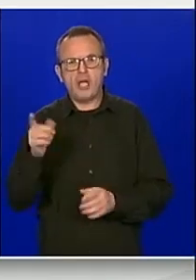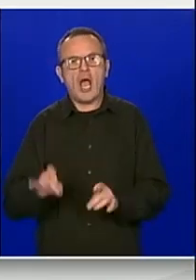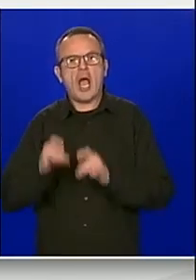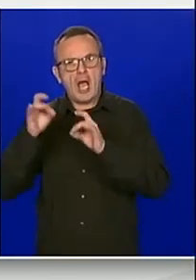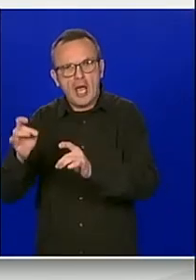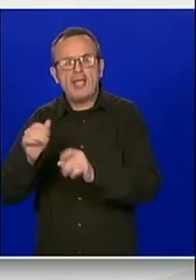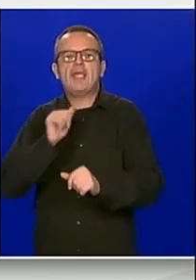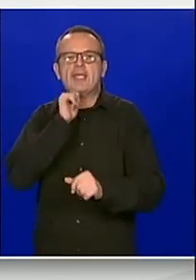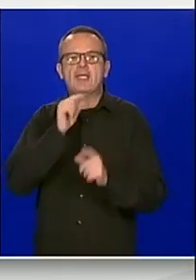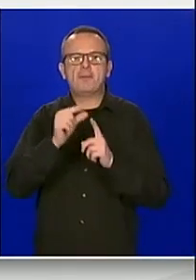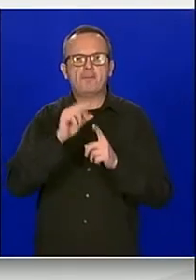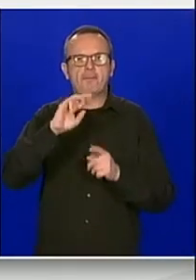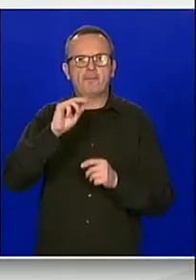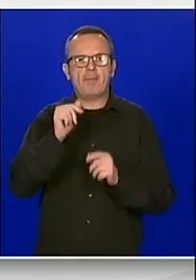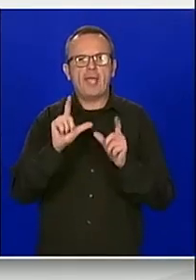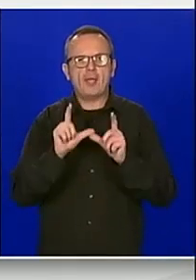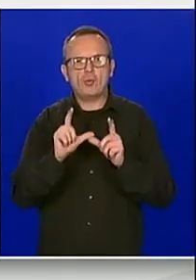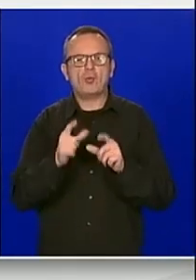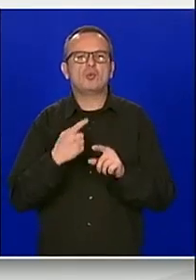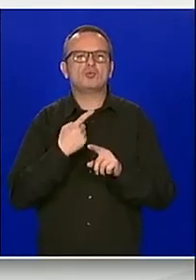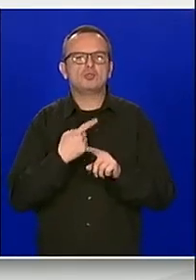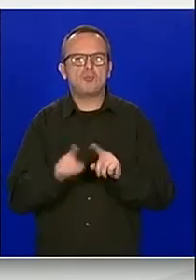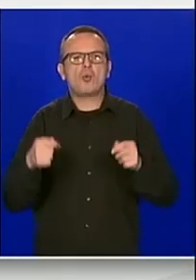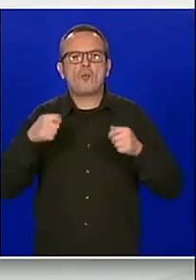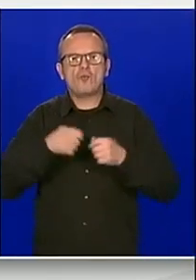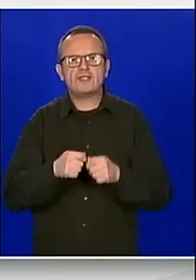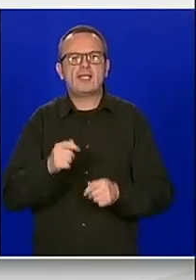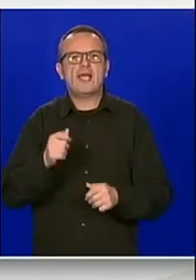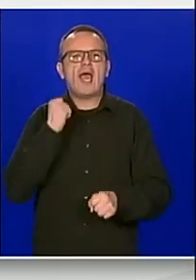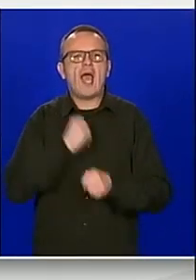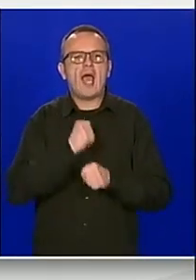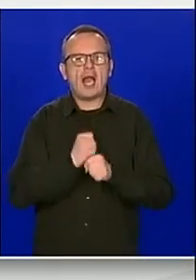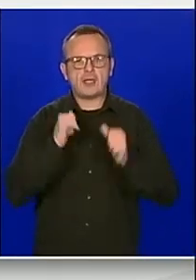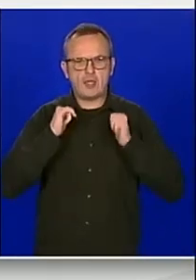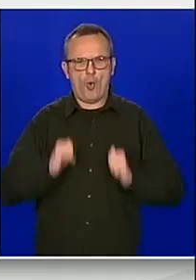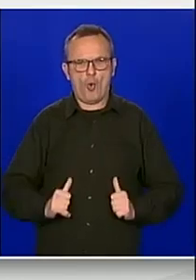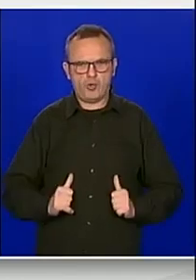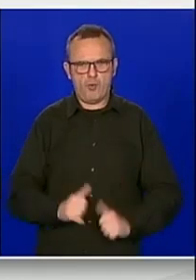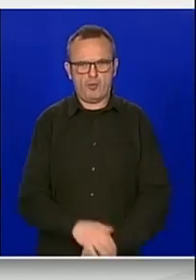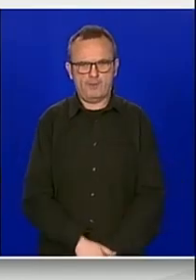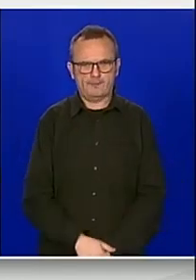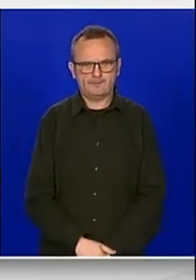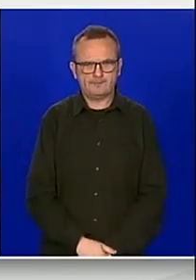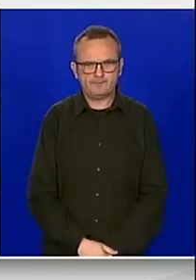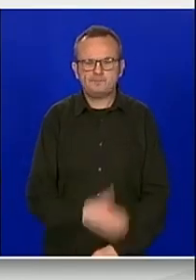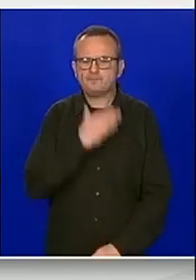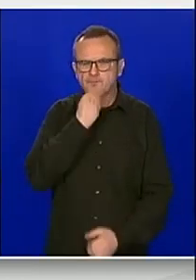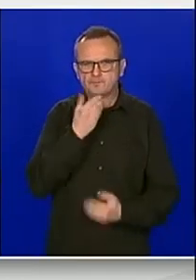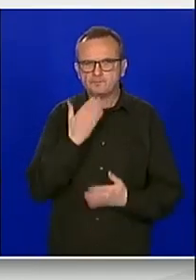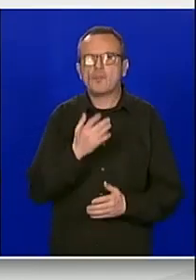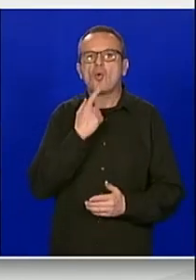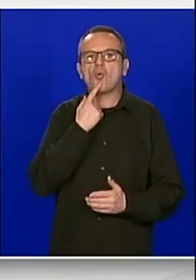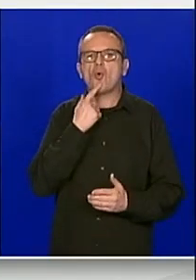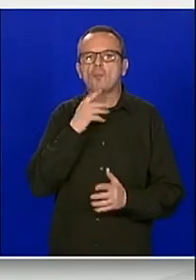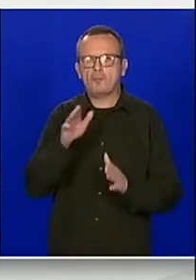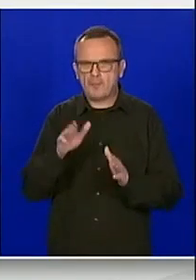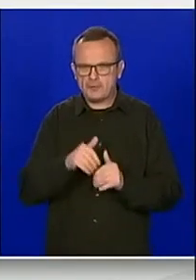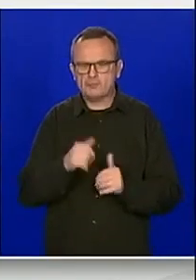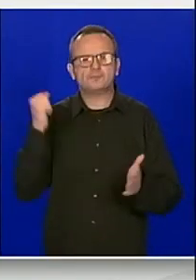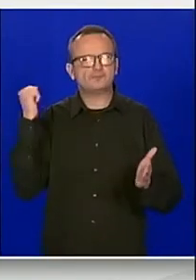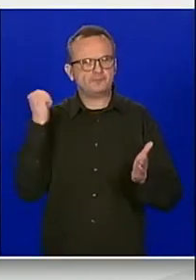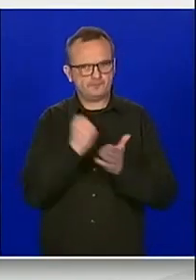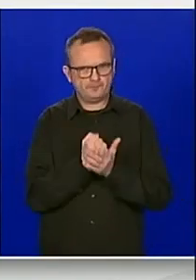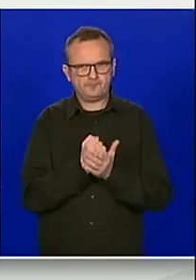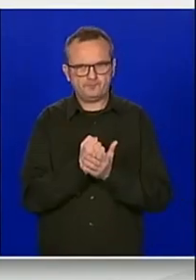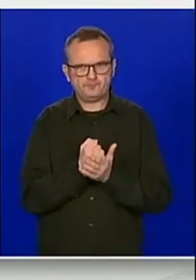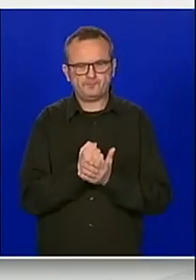sa Peruom, o programu radnog odmora. Hvala. Hvala vam lijepa. Tko je za, konstatiram da smo